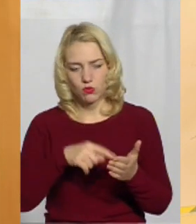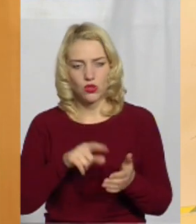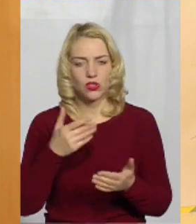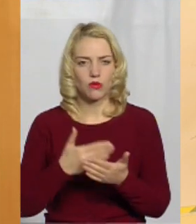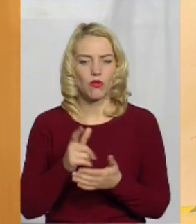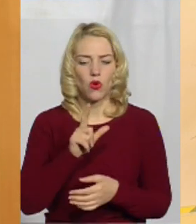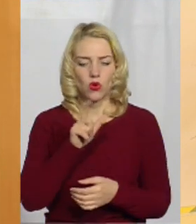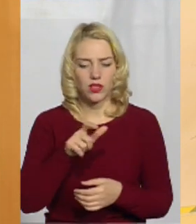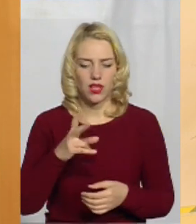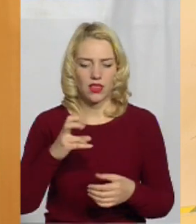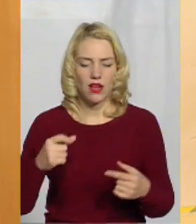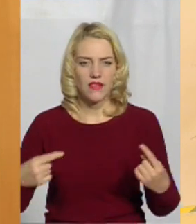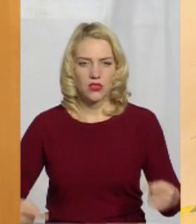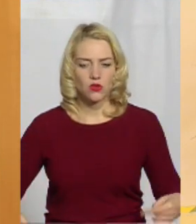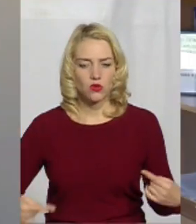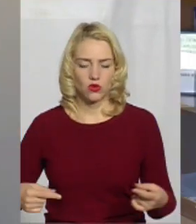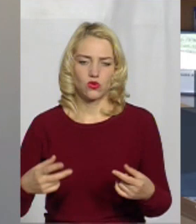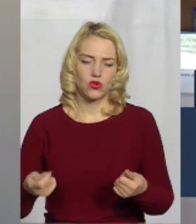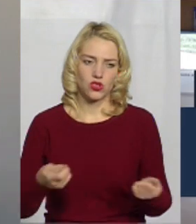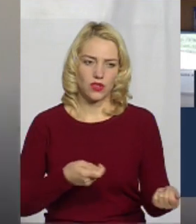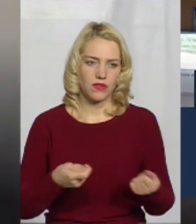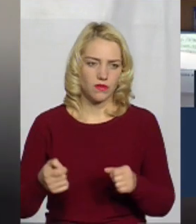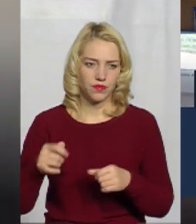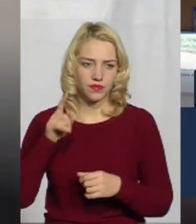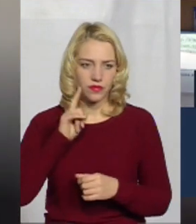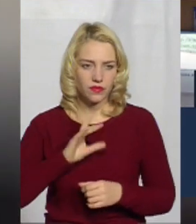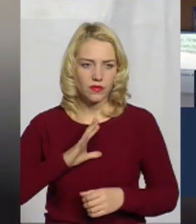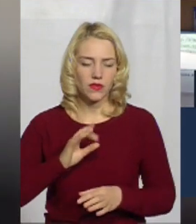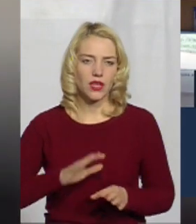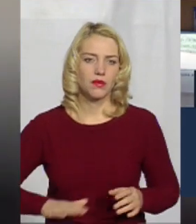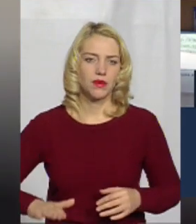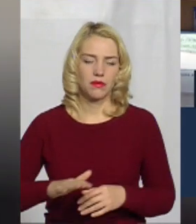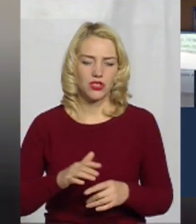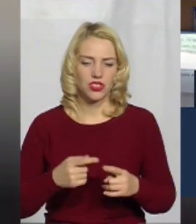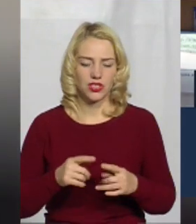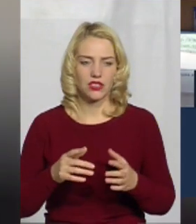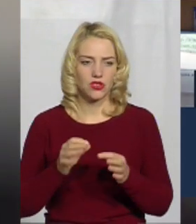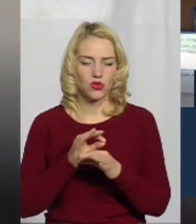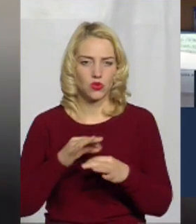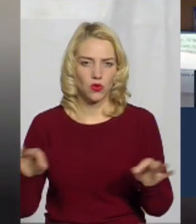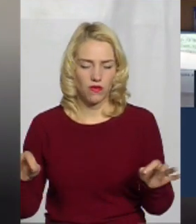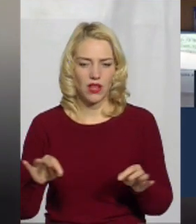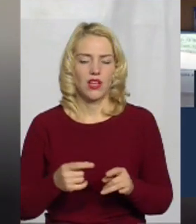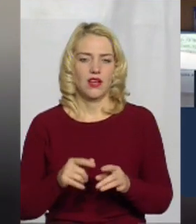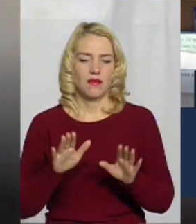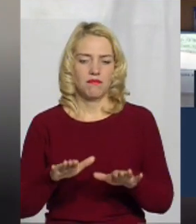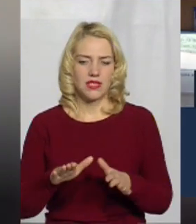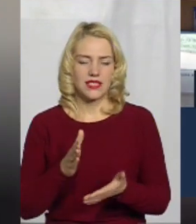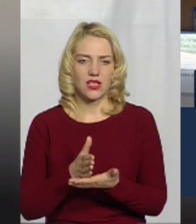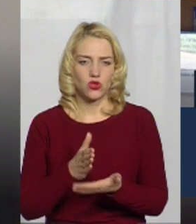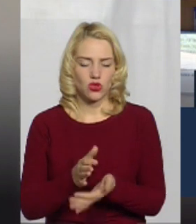могла чи сама заїхати, чи її могли завести. Приміщення нове, територія чудово, місце реставсування чудово,